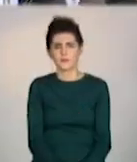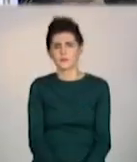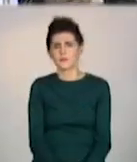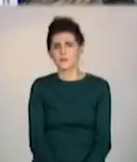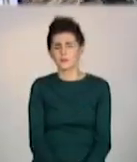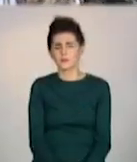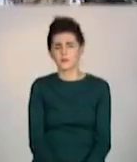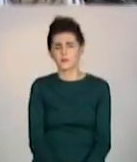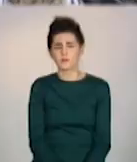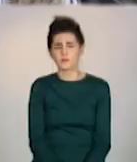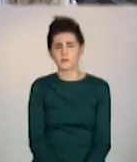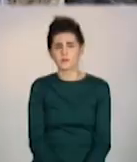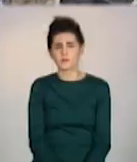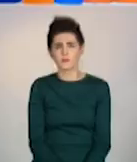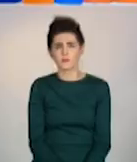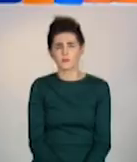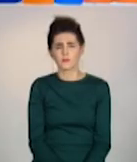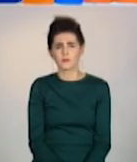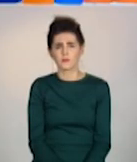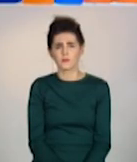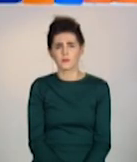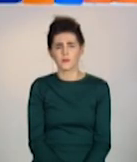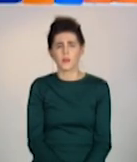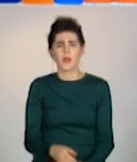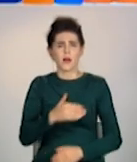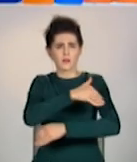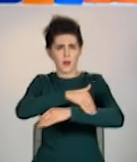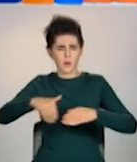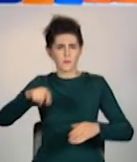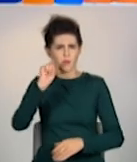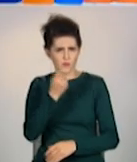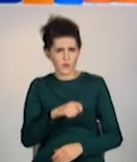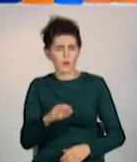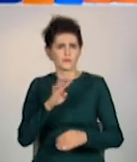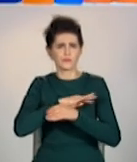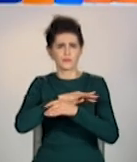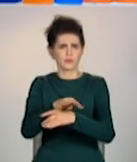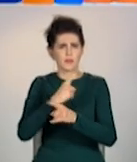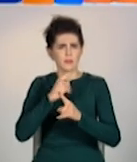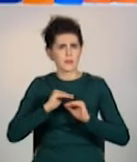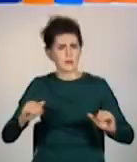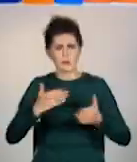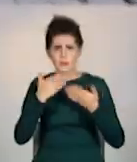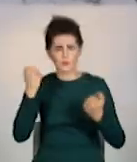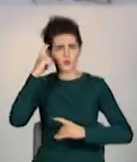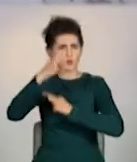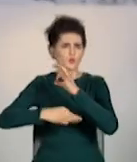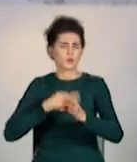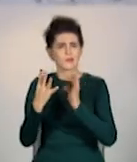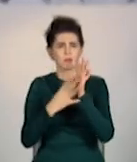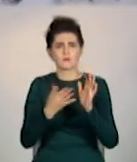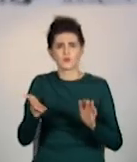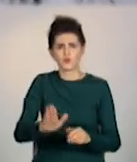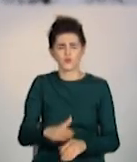«Донбас». На передовій не вщухають обстріли. За добу їх було дев'ять. Противник